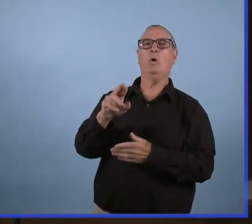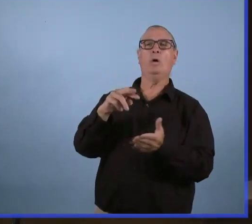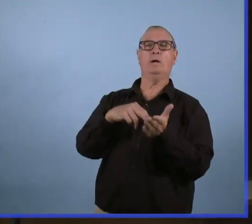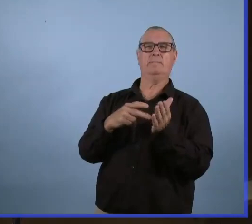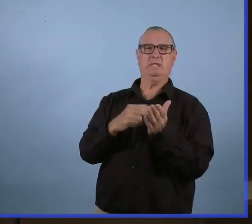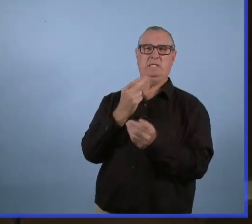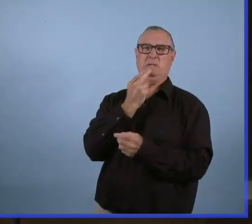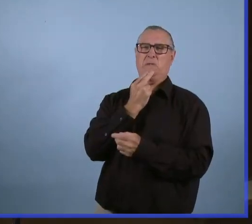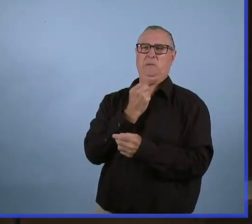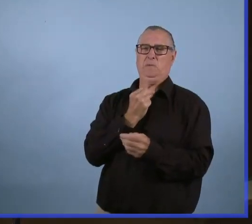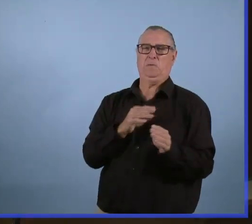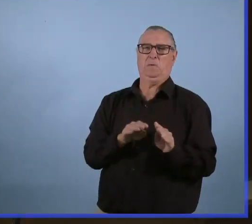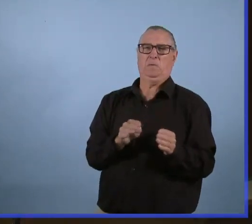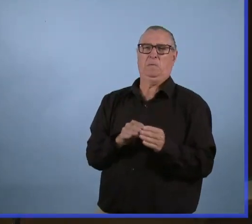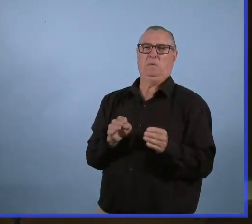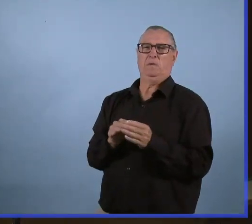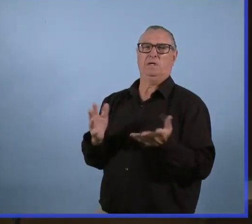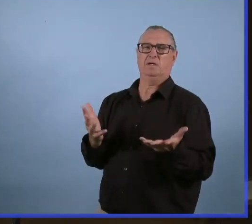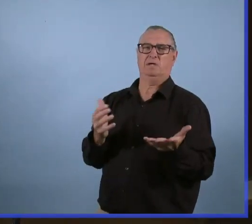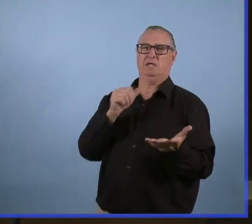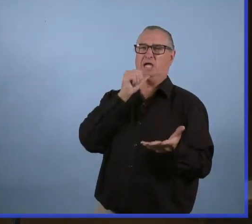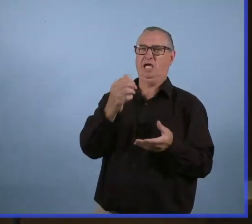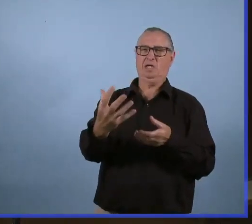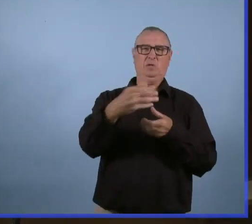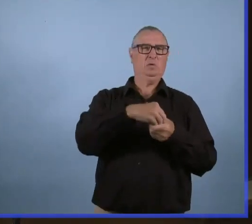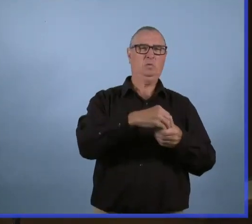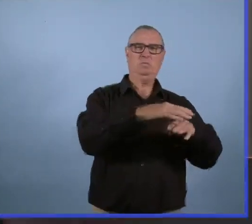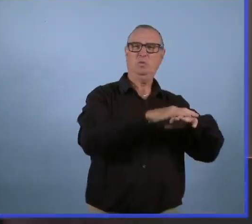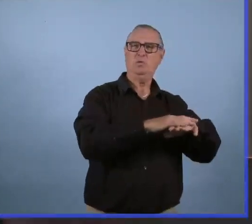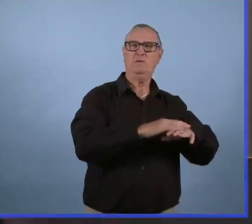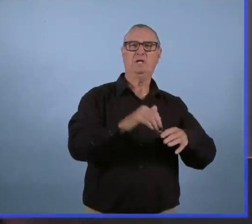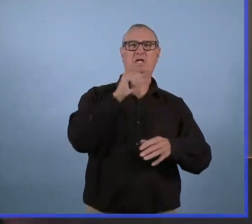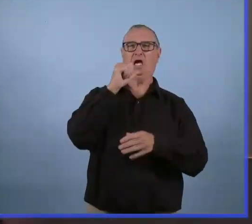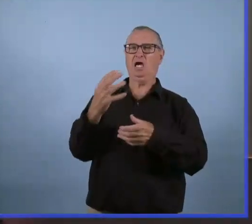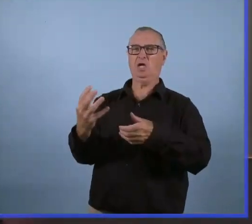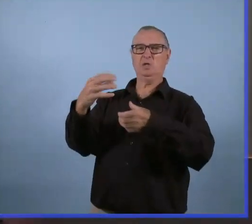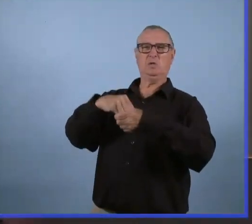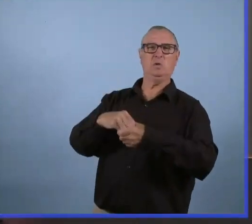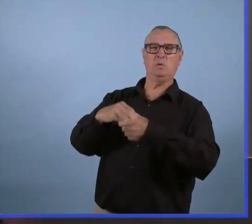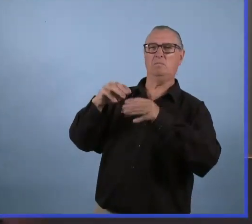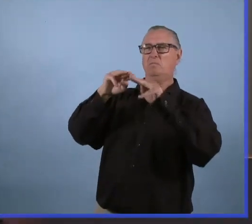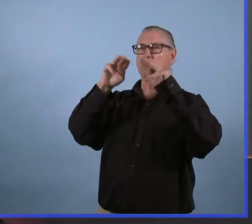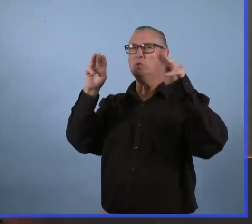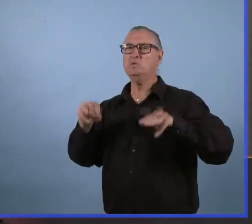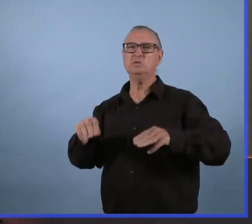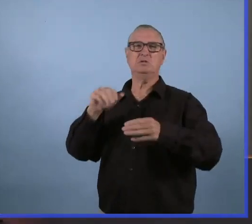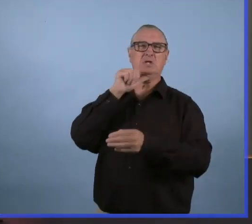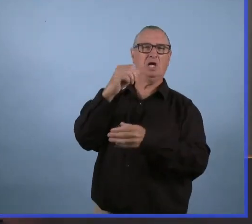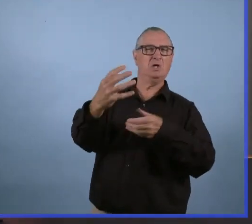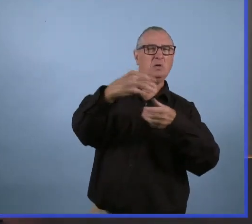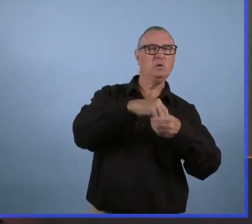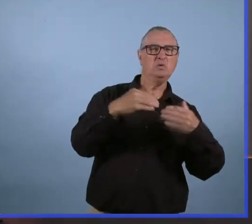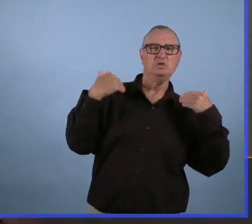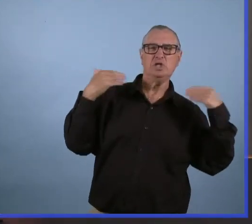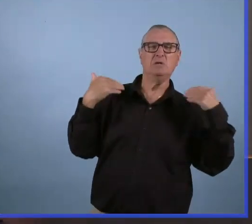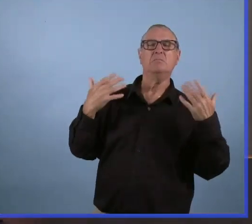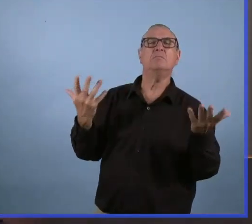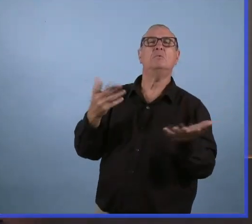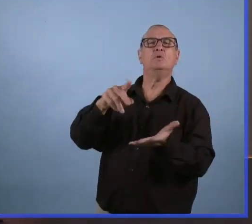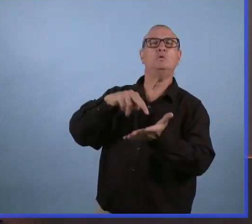subtil et ne pas inclure la réouverture d'établissements qui sont actuellement fermés ?